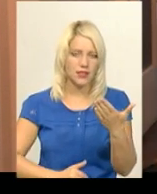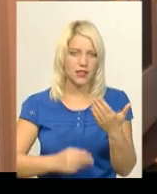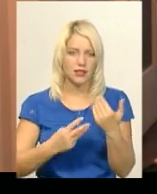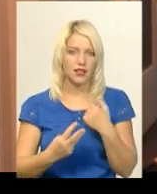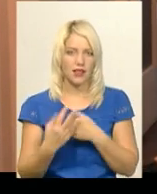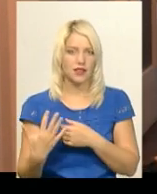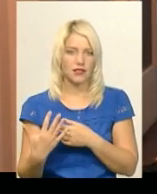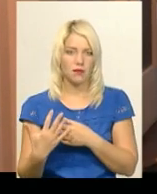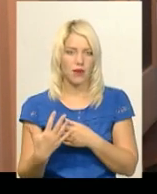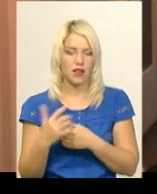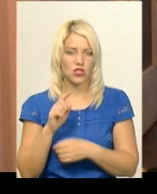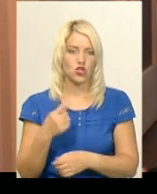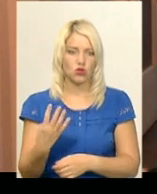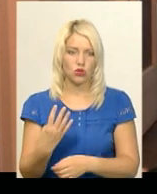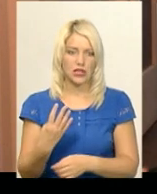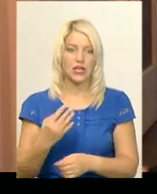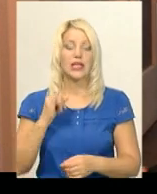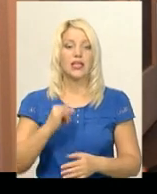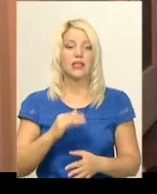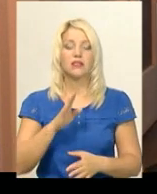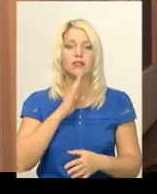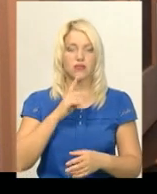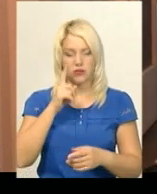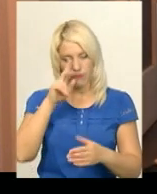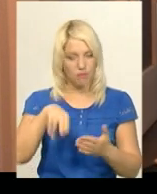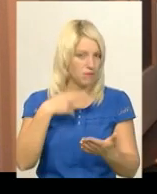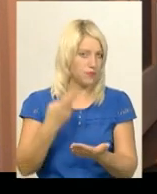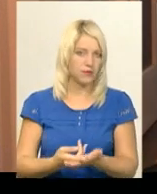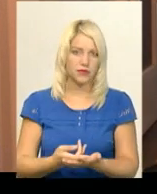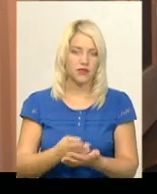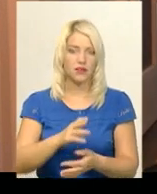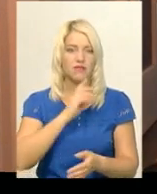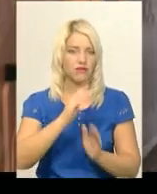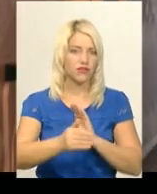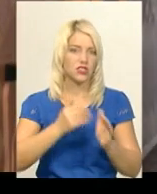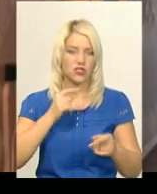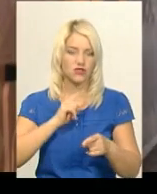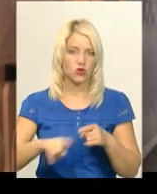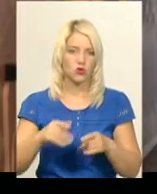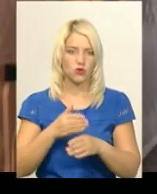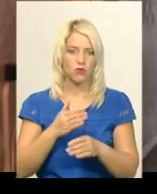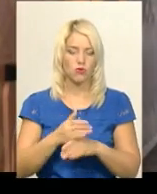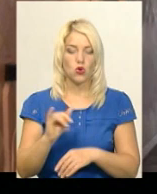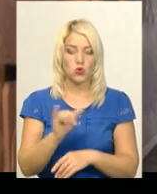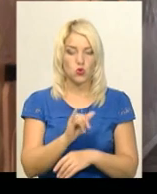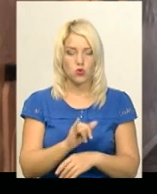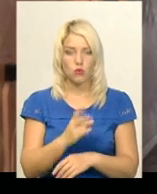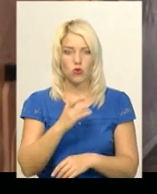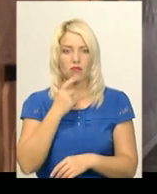,4, вона втратила свідомість, ми визвали скору. З суботи на неділю,